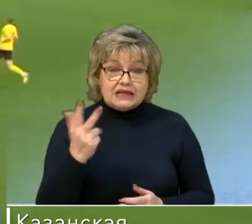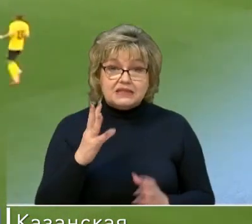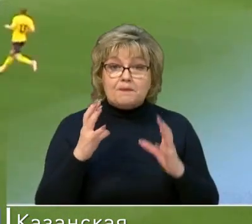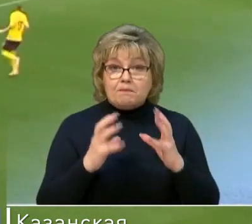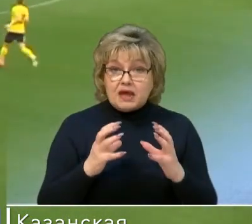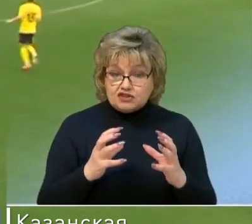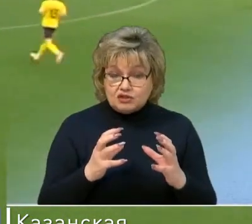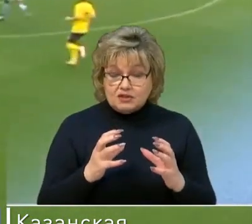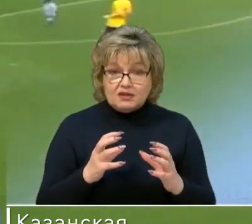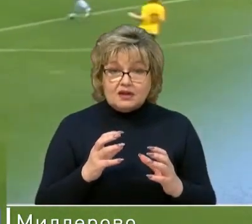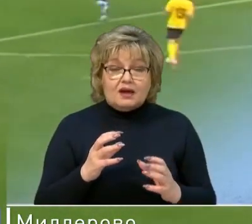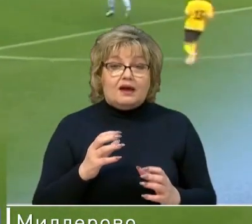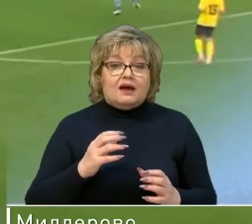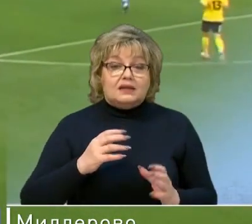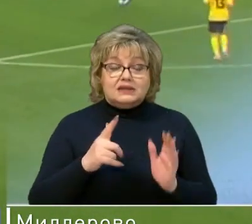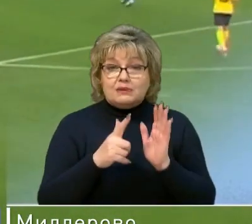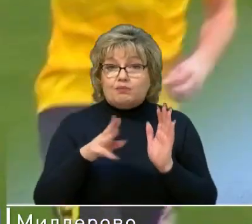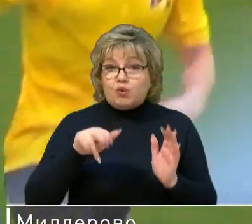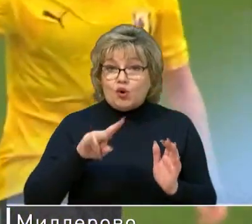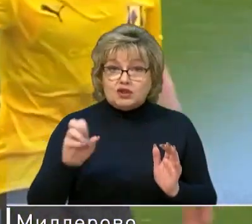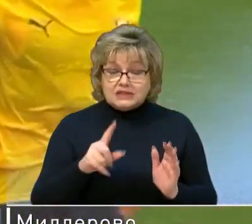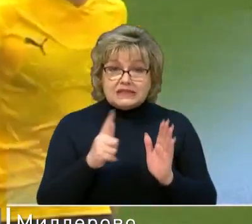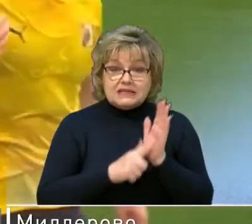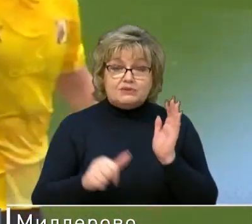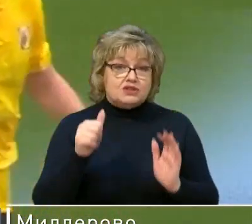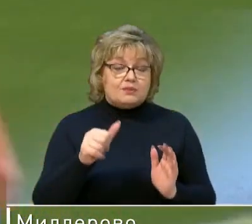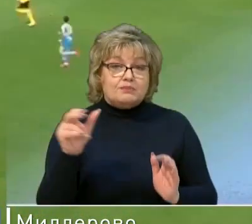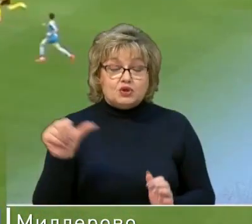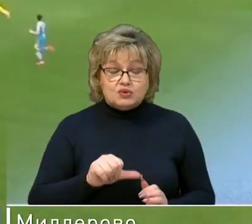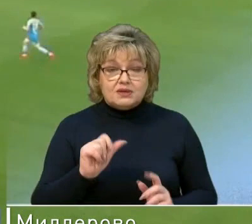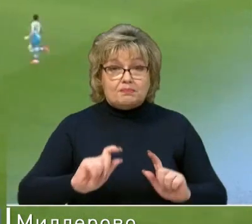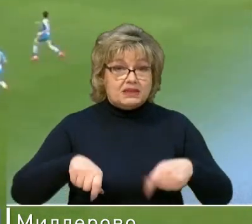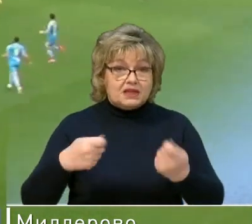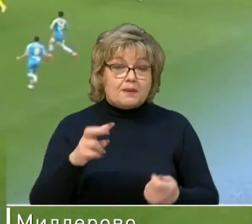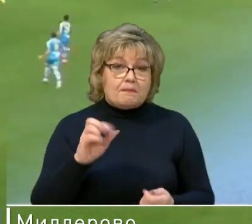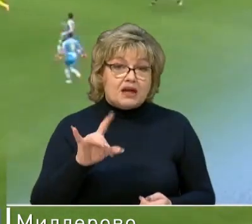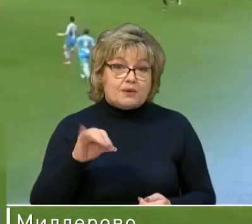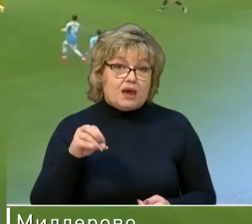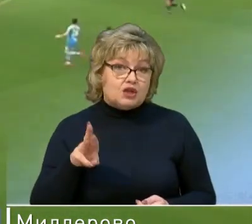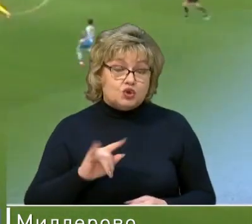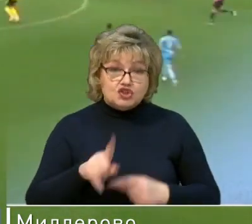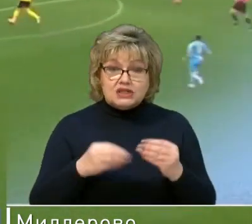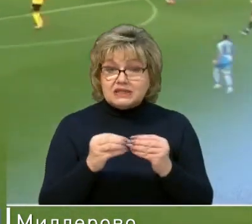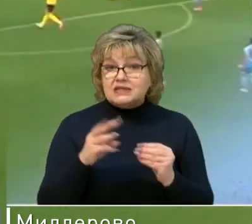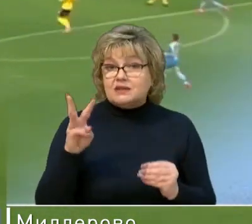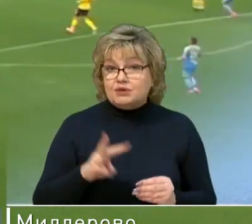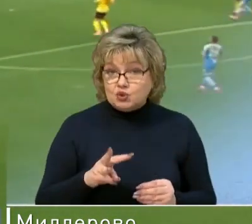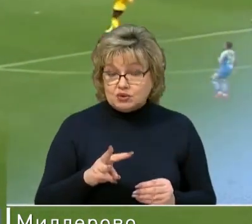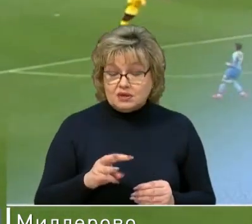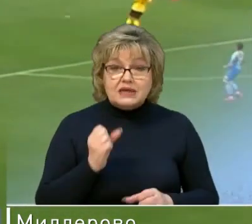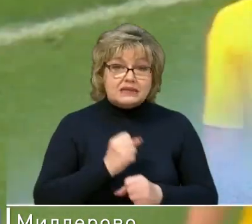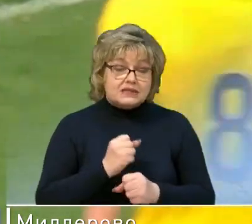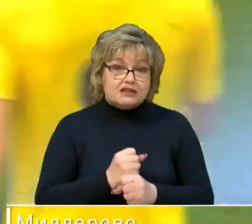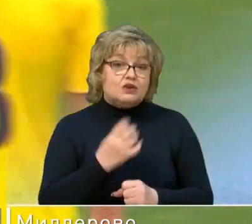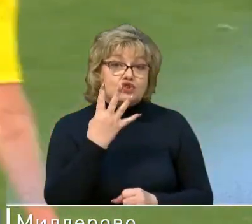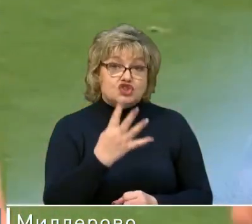ворота «Альхесираса» забил полос на 79-й минуте после шикарной передачи Байрамяна. Через 10 минут уже Дмитрий солировал Харену